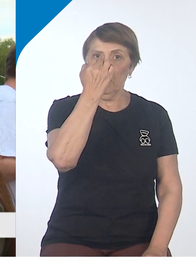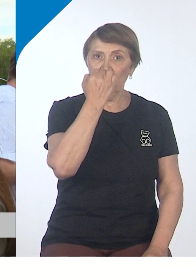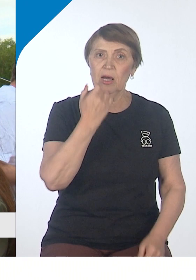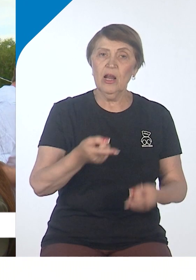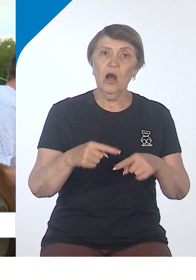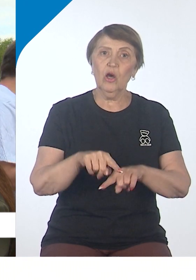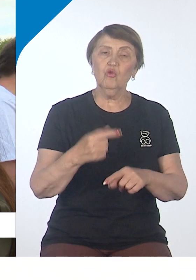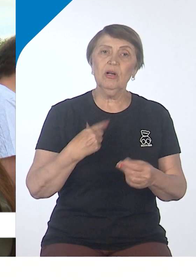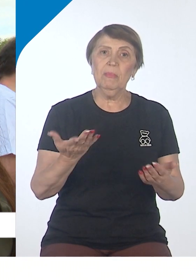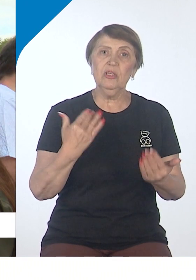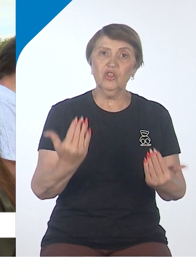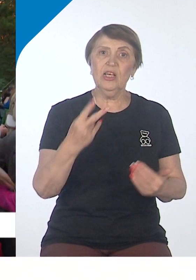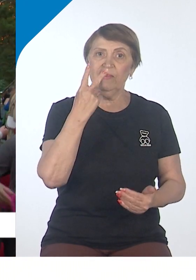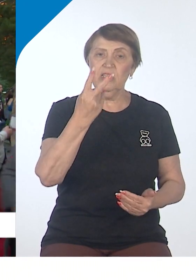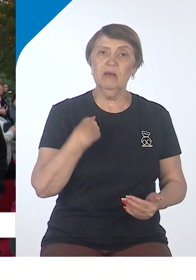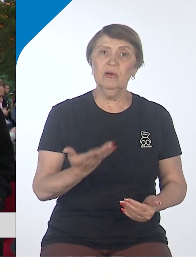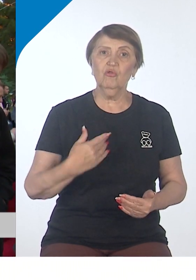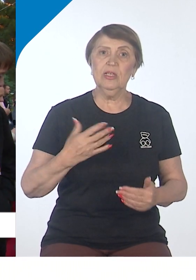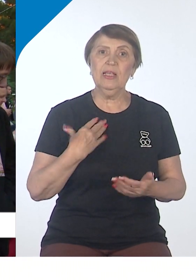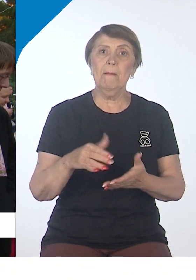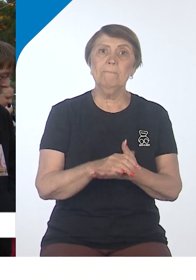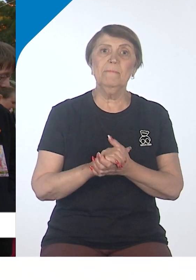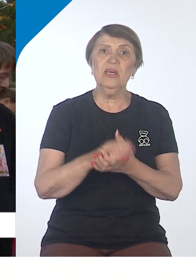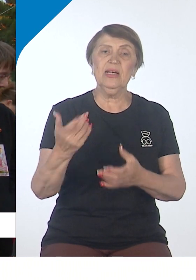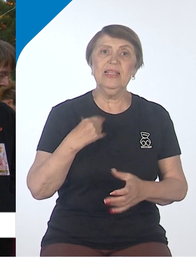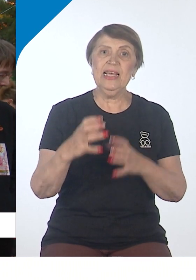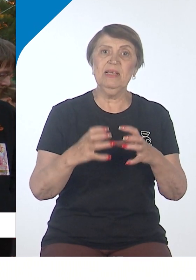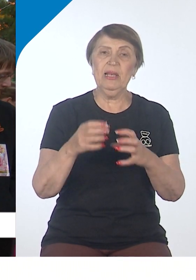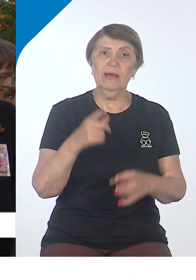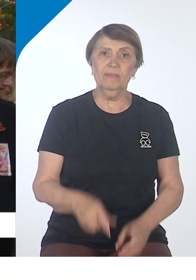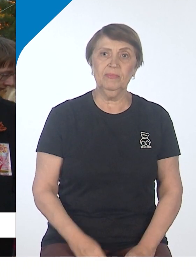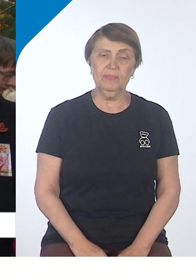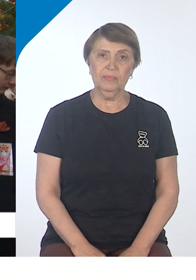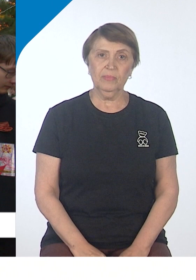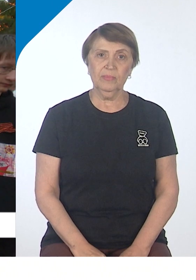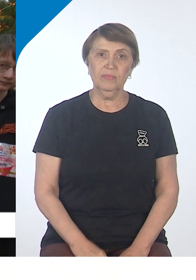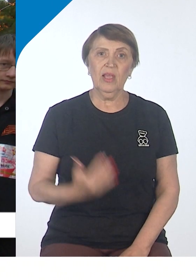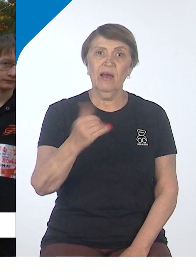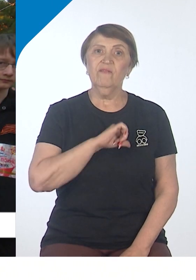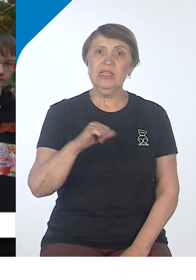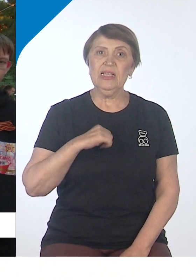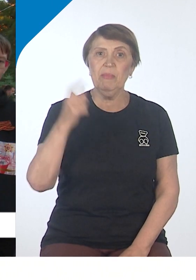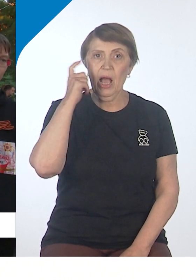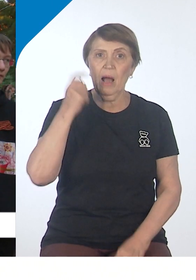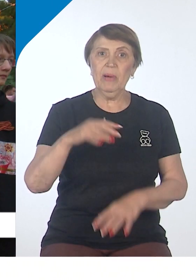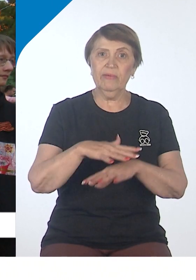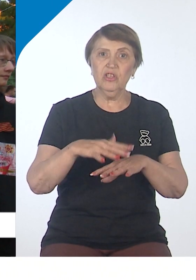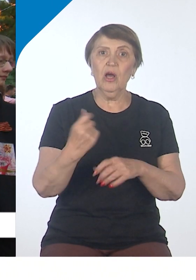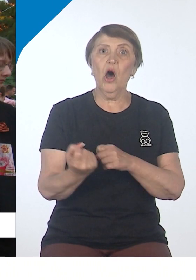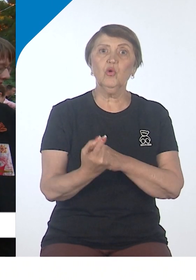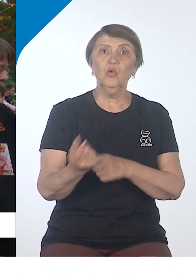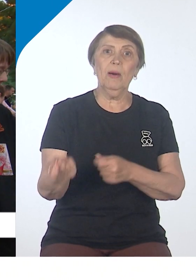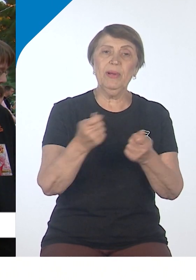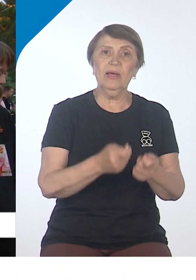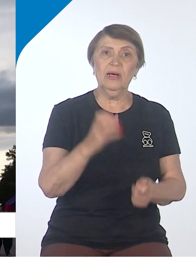сможем наблюдать мирное небо над нашими головами. Потому что мы любим Россию, мы за Россию, за победу. Вы сами хабаровчане? Нет. Откуда приехали?